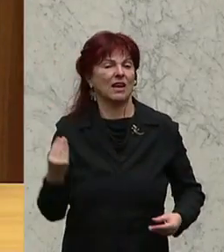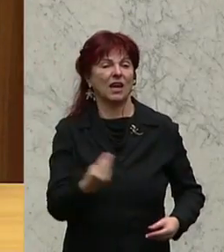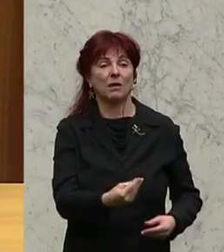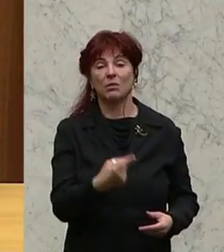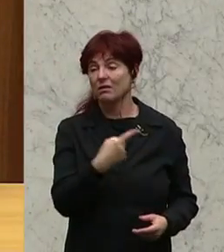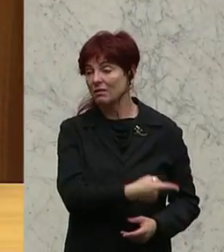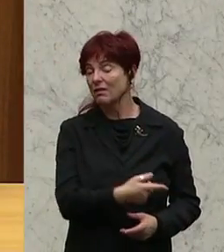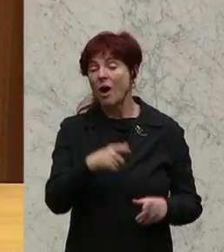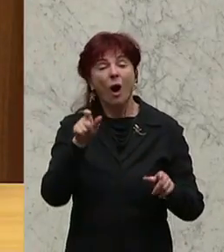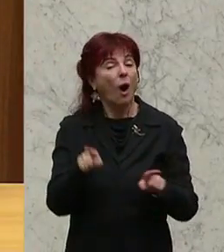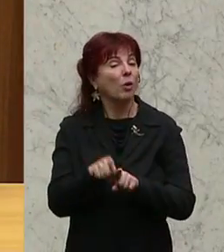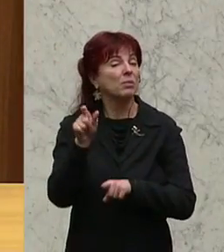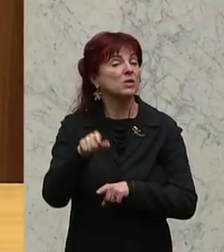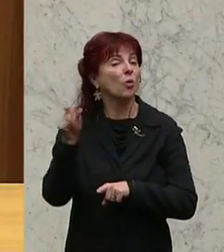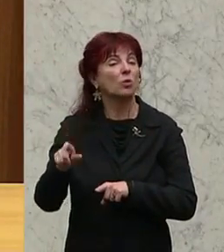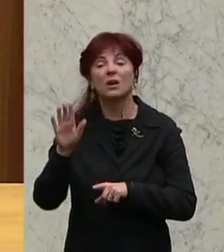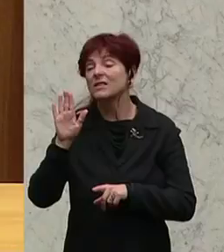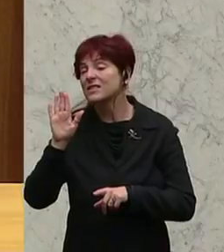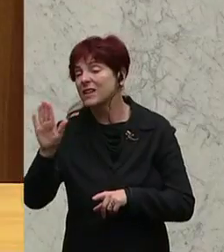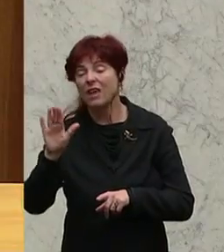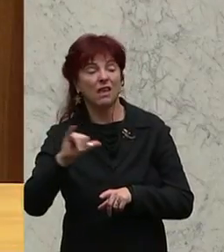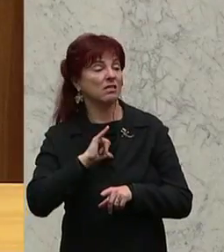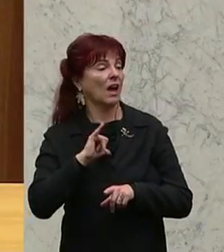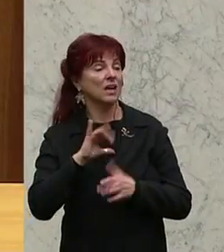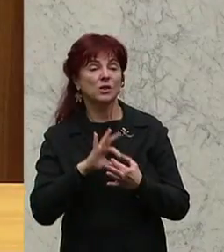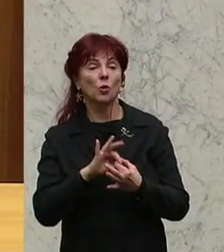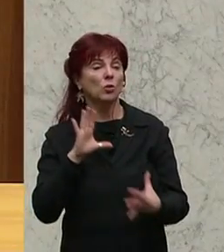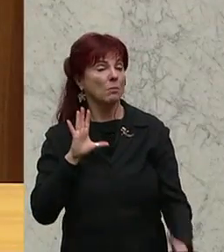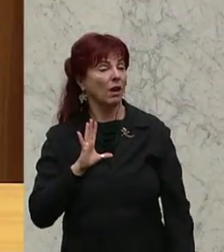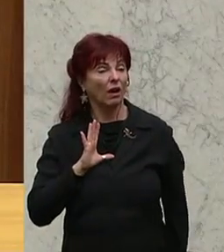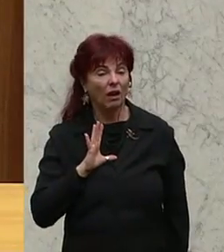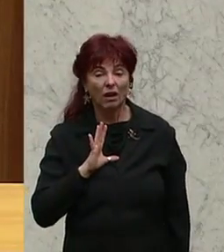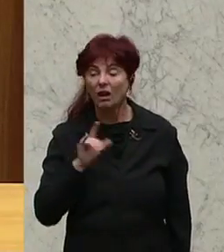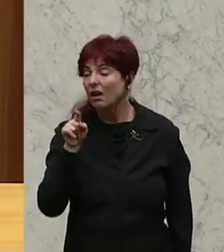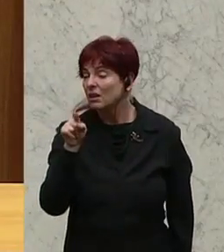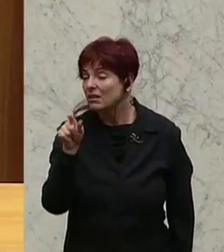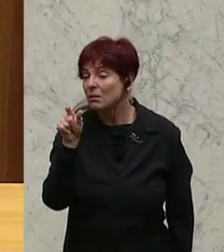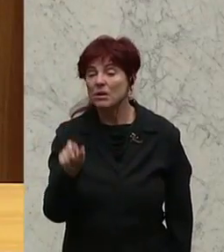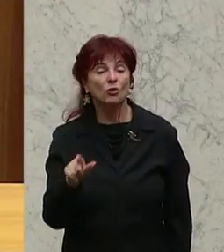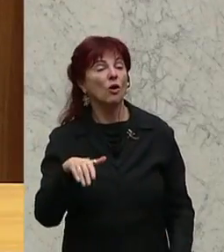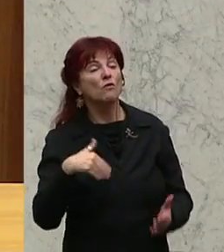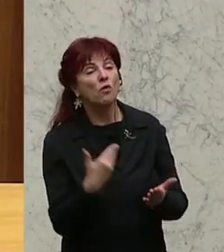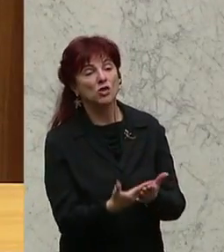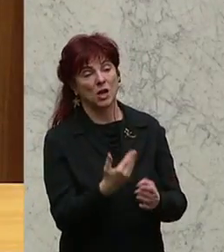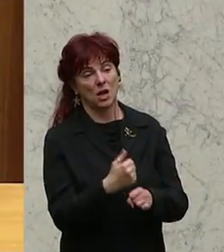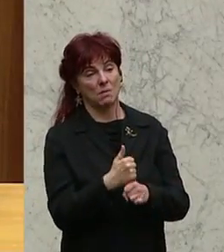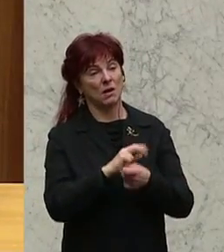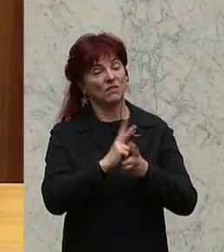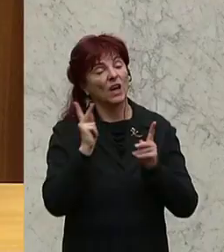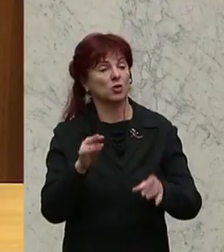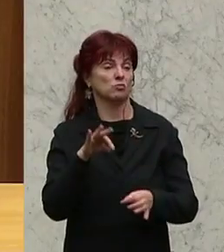Verdachtes stehen, dass es hier so irgendwie um nicht ganz redliche Vorgangsweisen geht. Wir können also hier